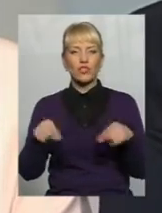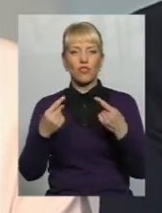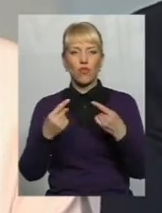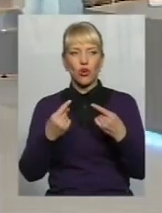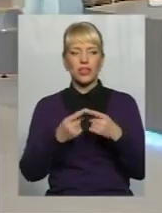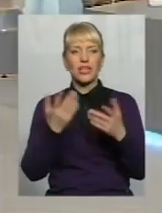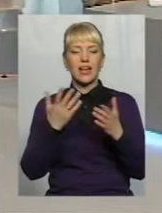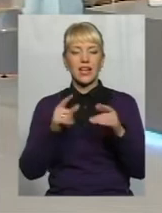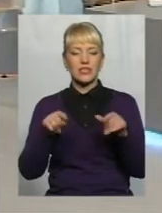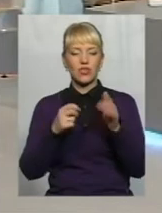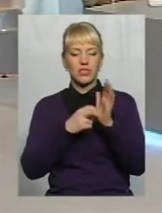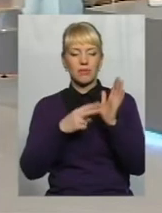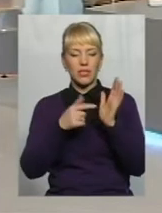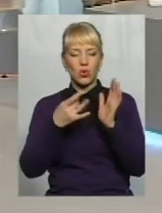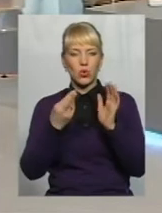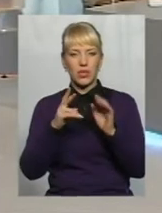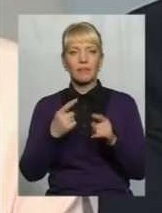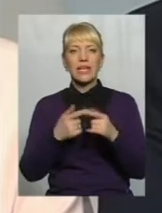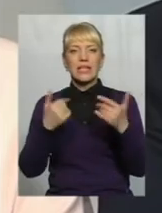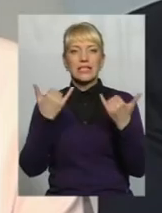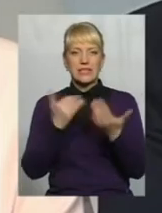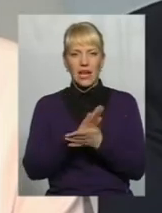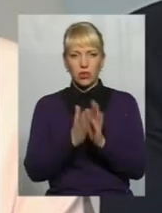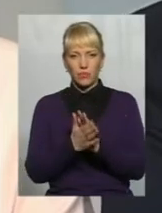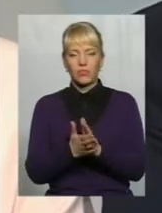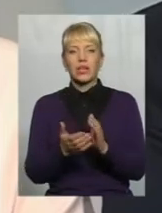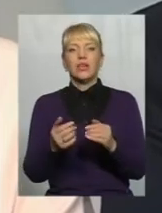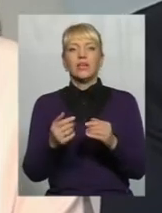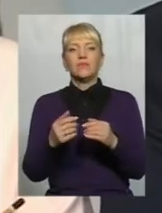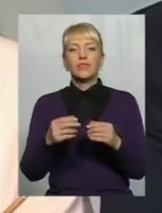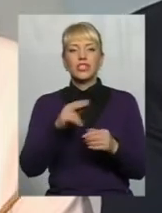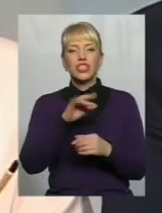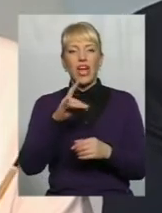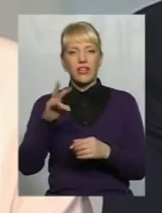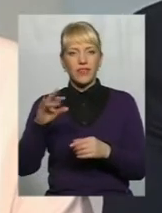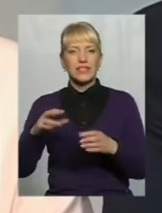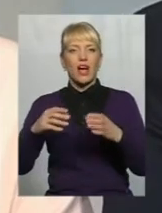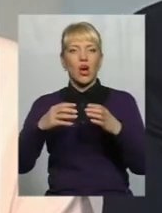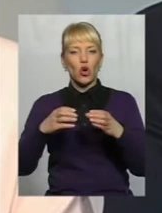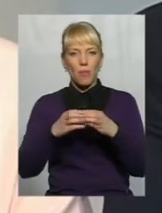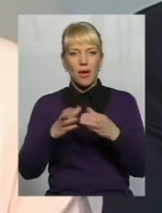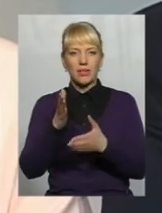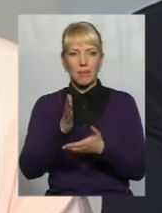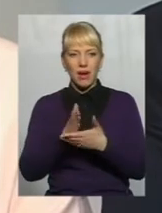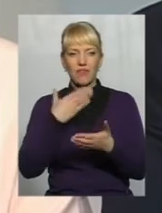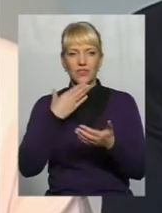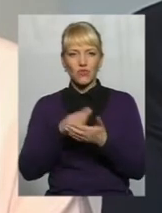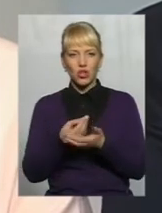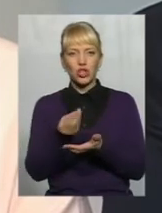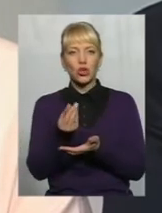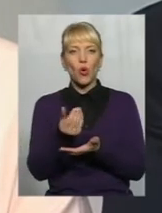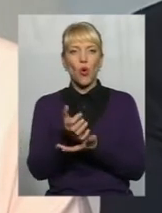створилась От станом на сьогодні Чеморовецька громада вже має в своїй копілці два